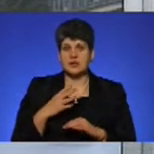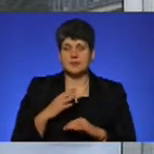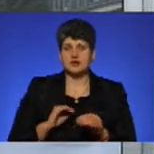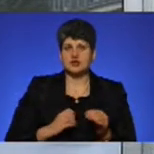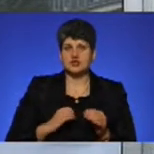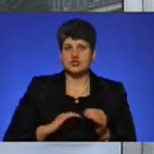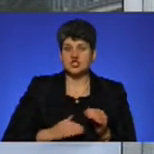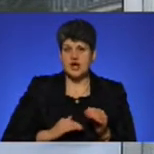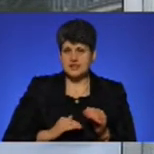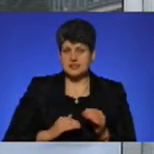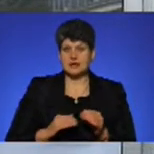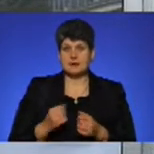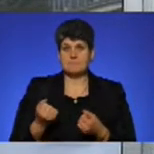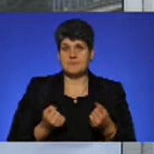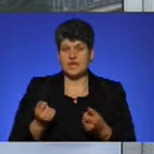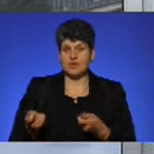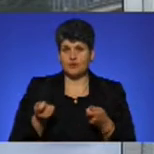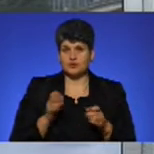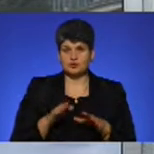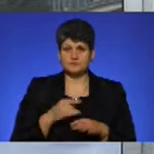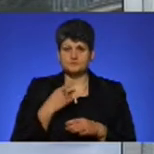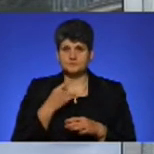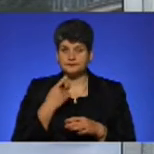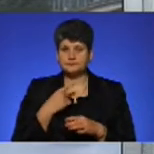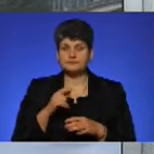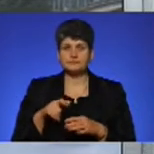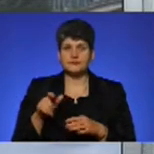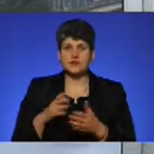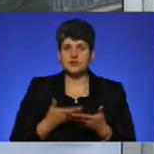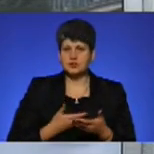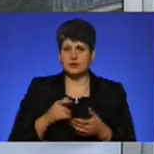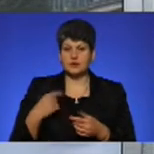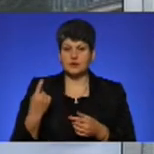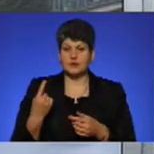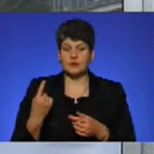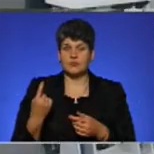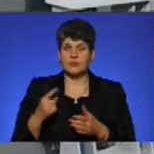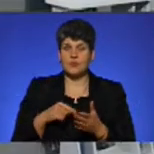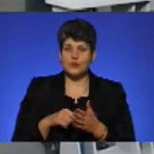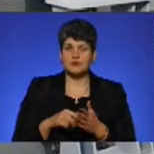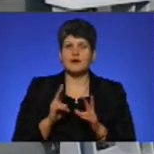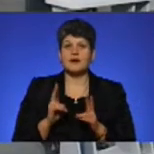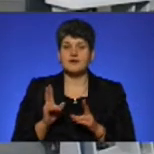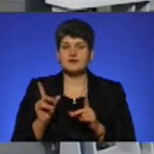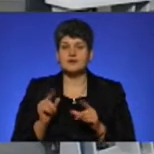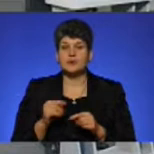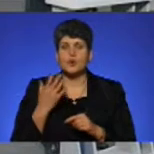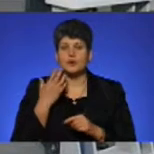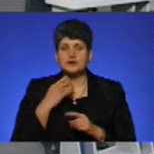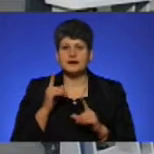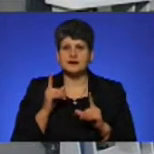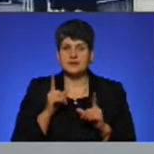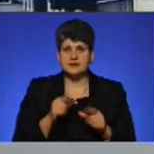будуть диктовати жителям міста, як їздити, коли їздити, по якій ціне, необхідне розвитие